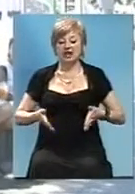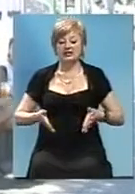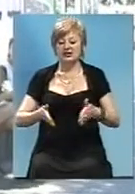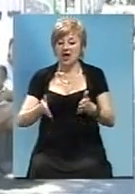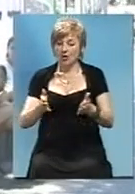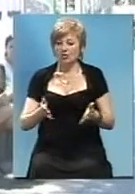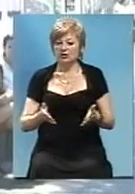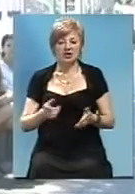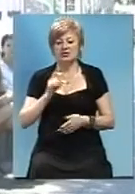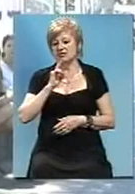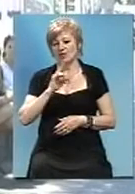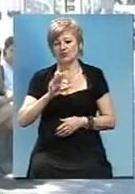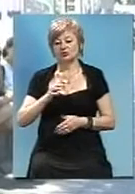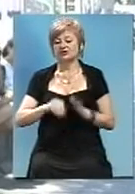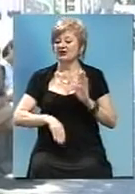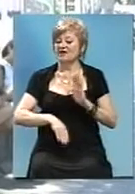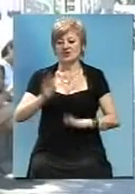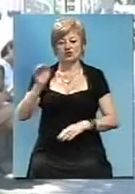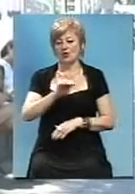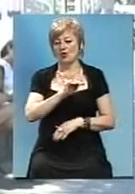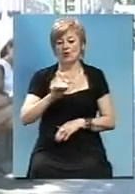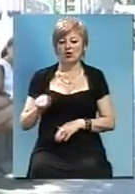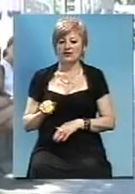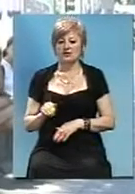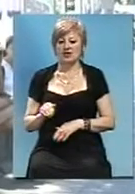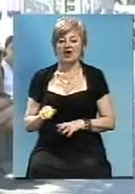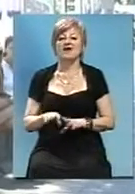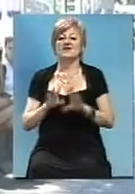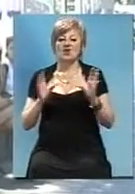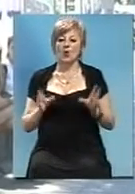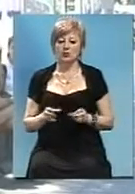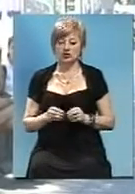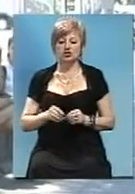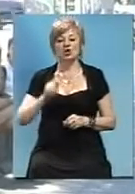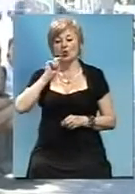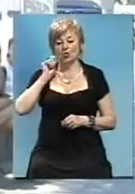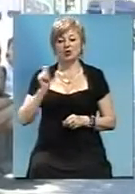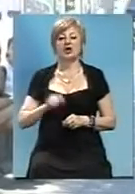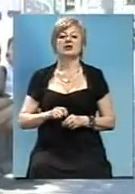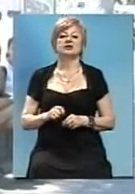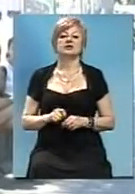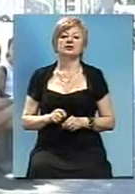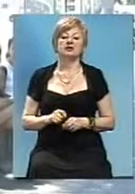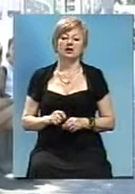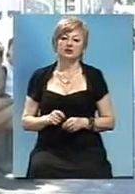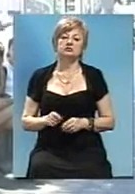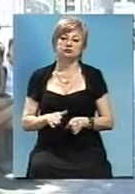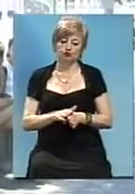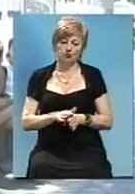інфраструктура не буде на високому уровню. Вобщо, Україна вполне